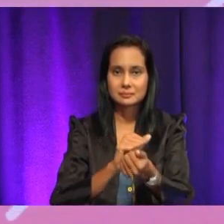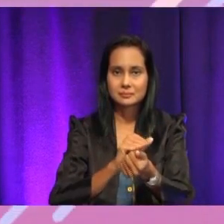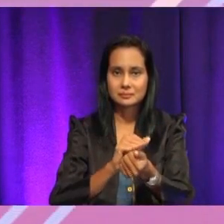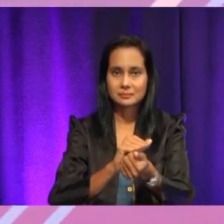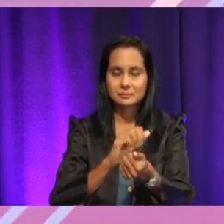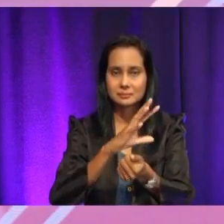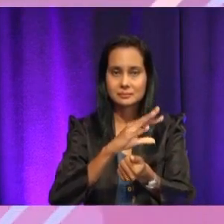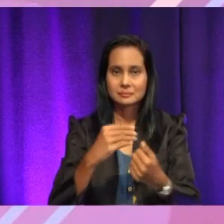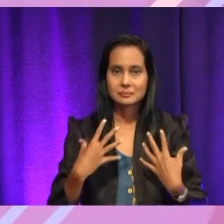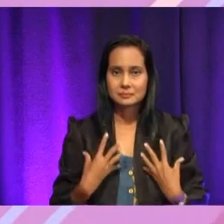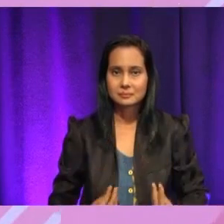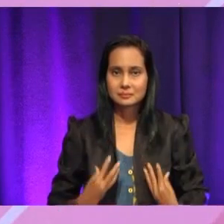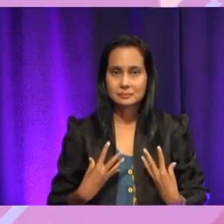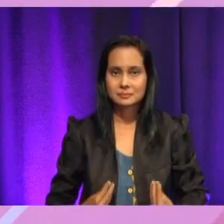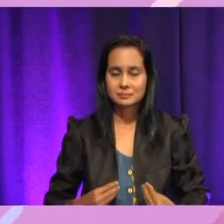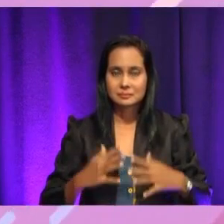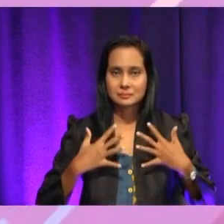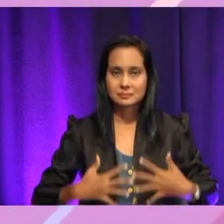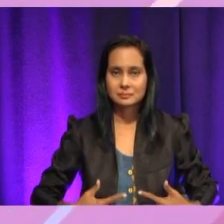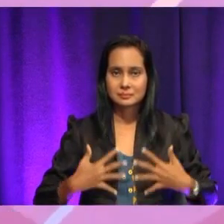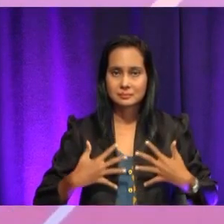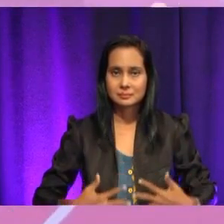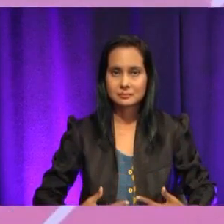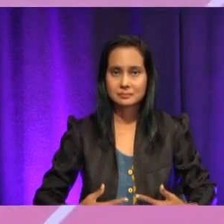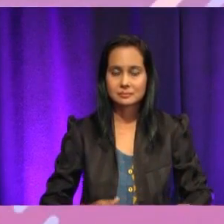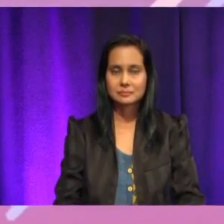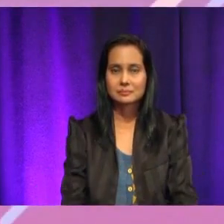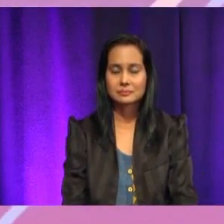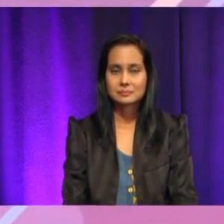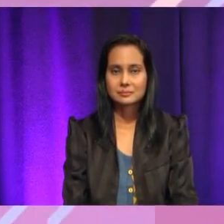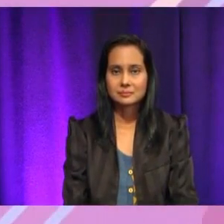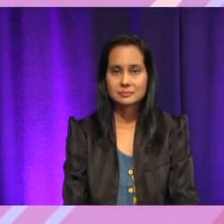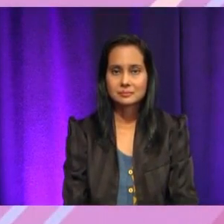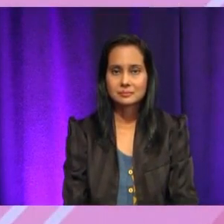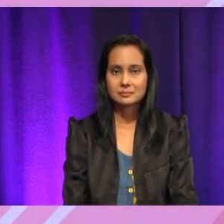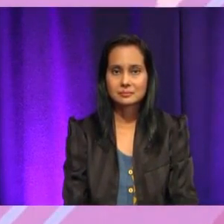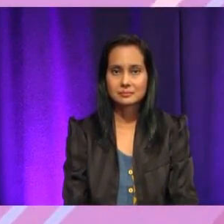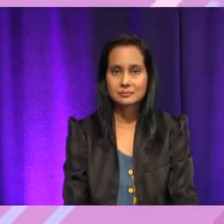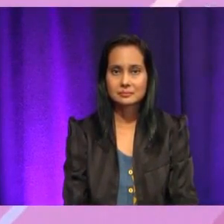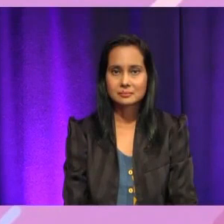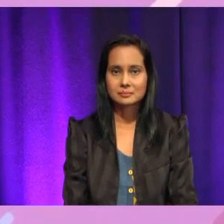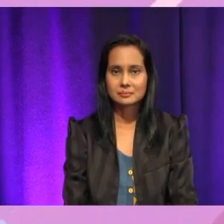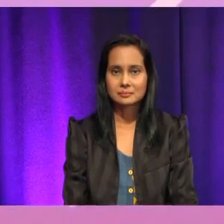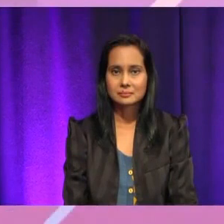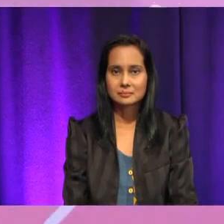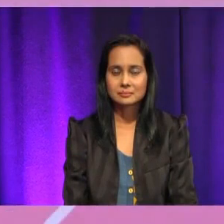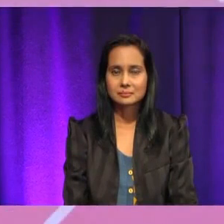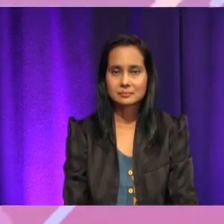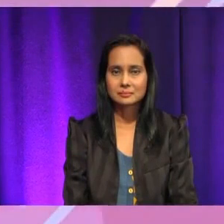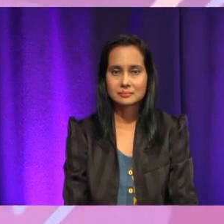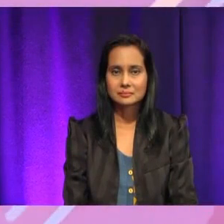Pilih suhu mud atau cucian dan atau suhu air.